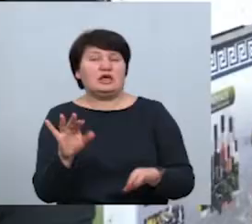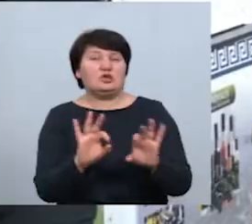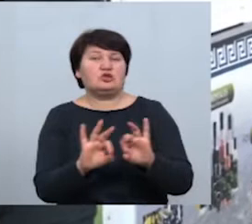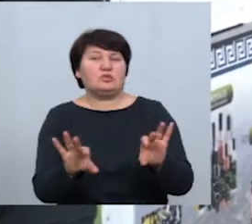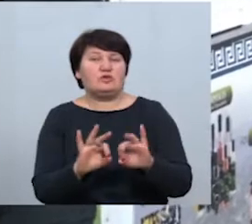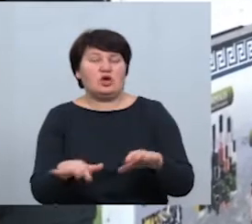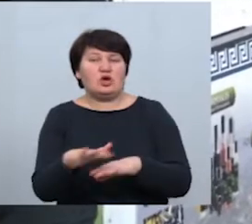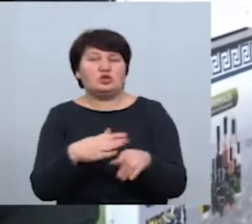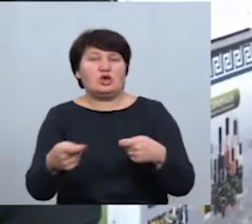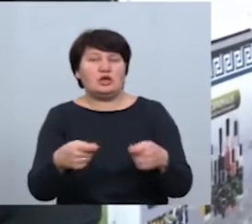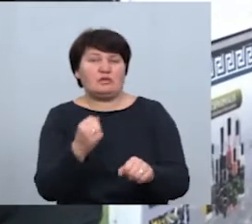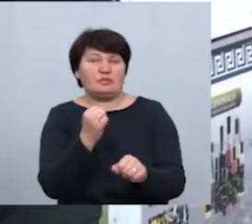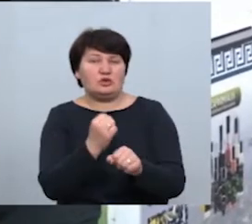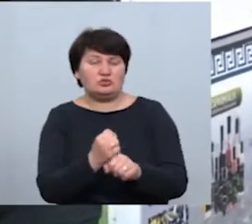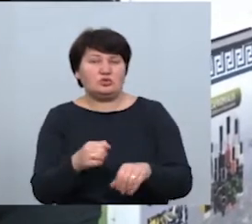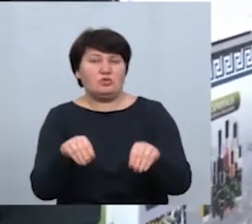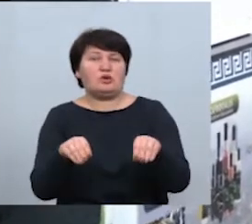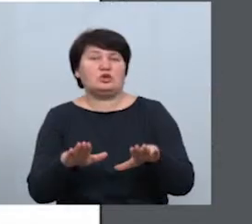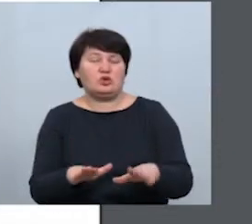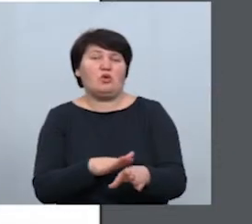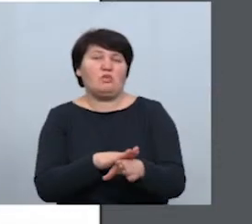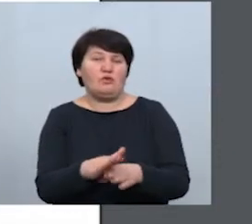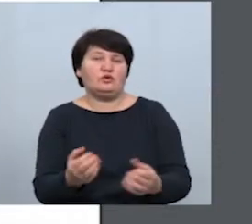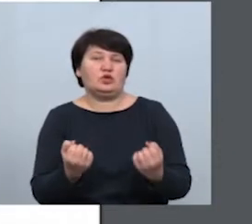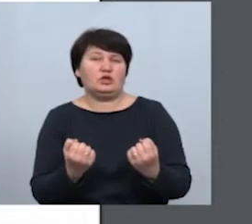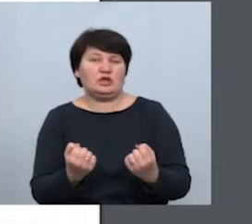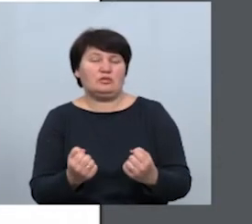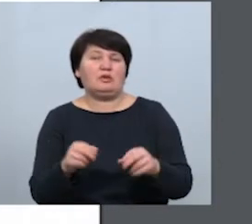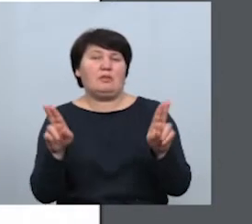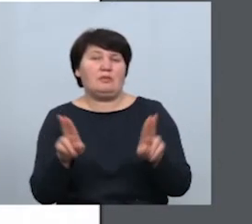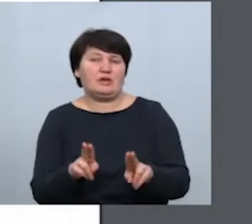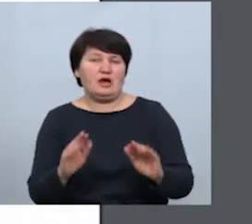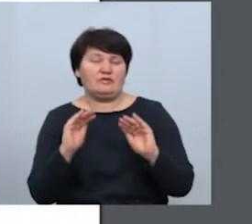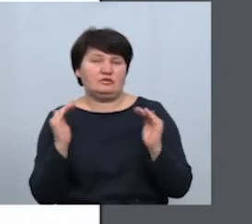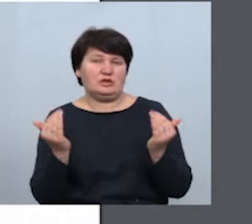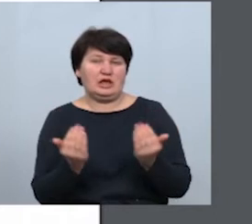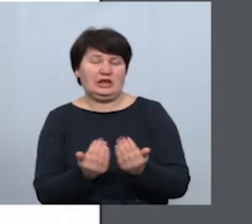ринок працює згідно з постановою і повністю дотримується викладених в ній правил.